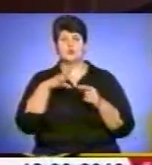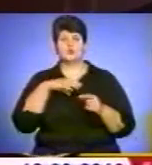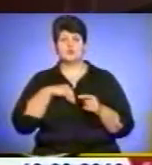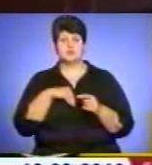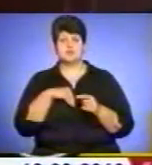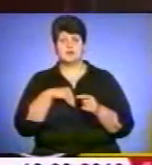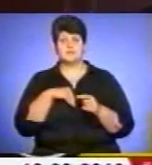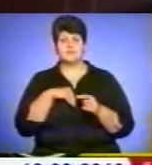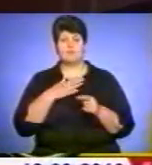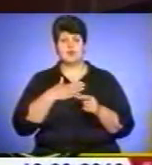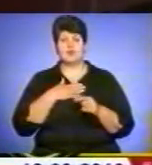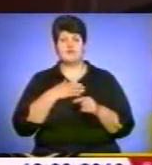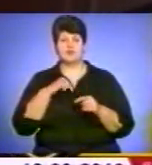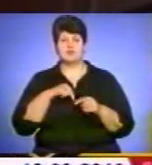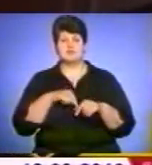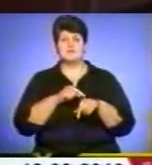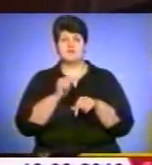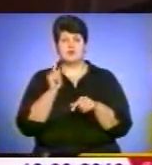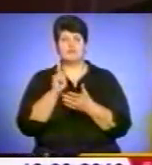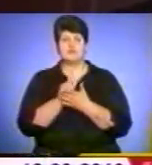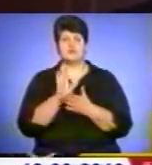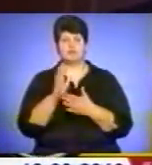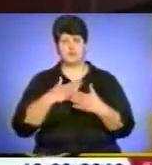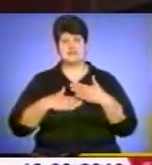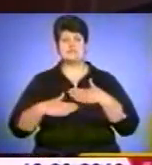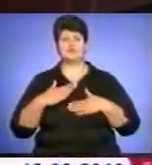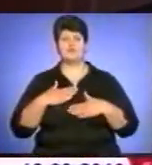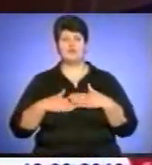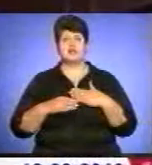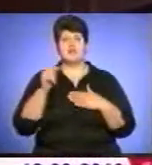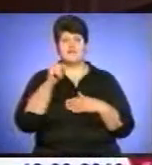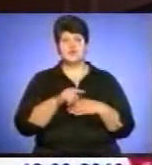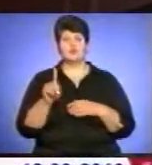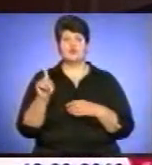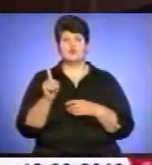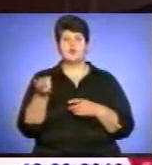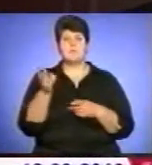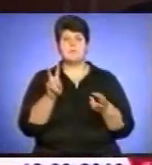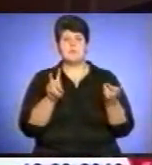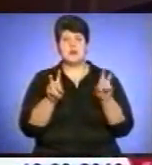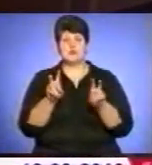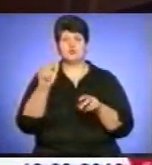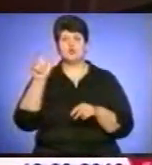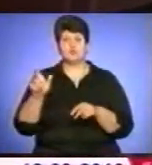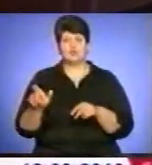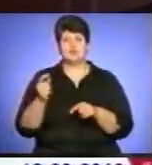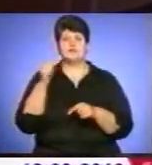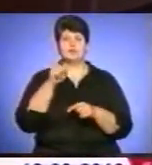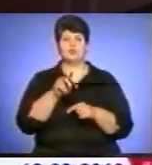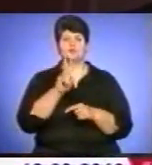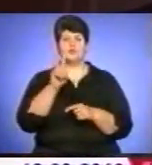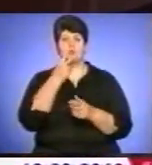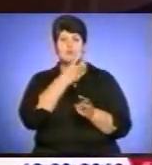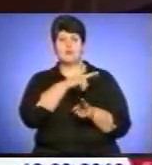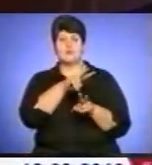так моє внутрішнє відчуття, повинна бути задоволена. Від того, що прийдуть люди, від того, що побачать